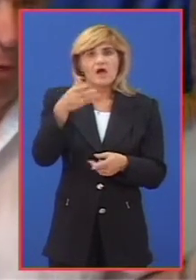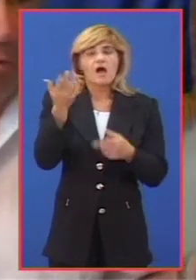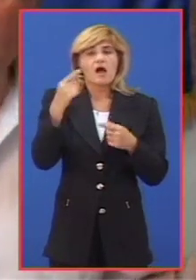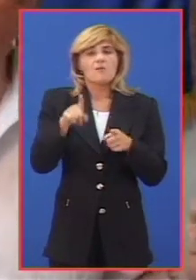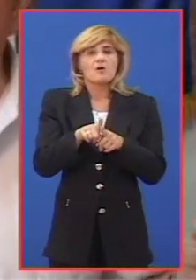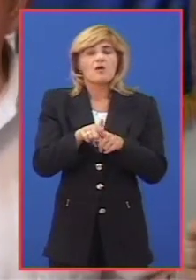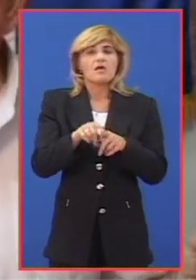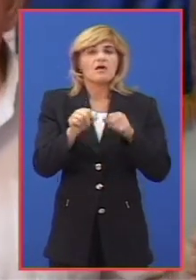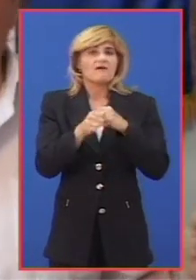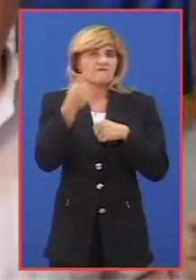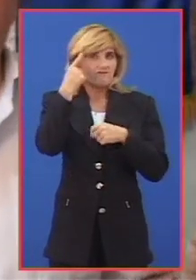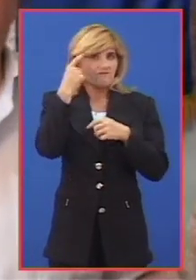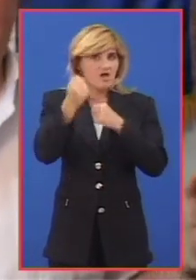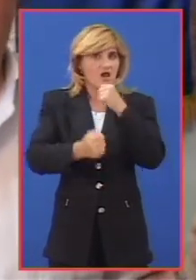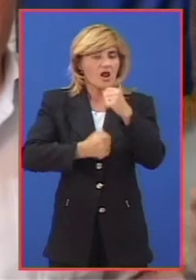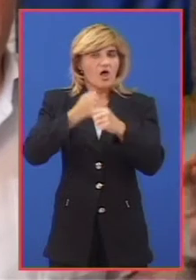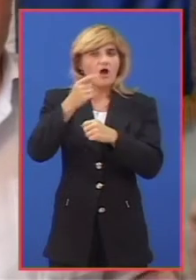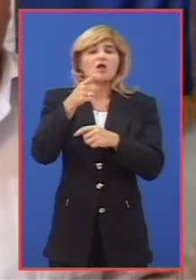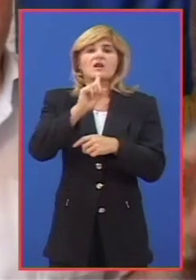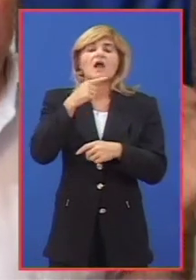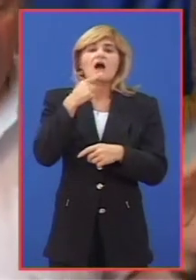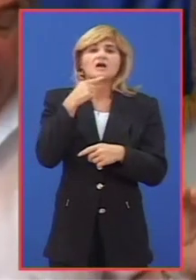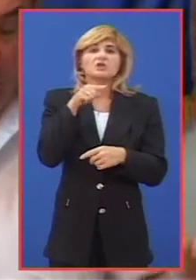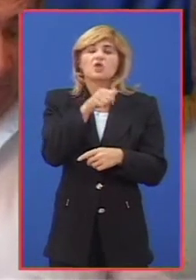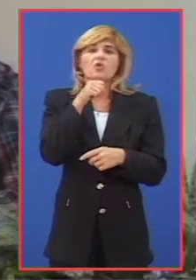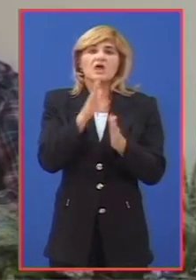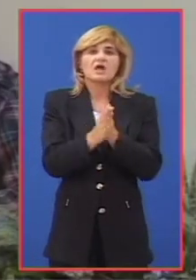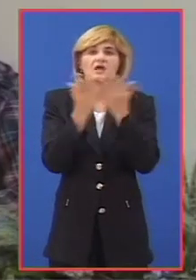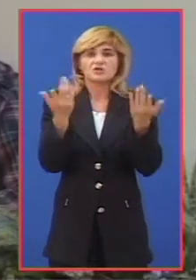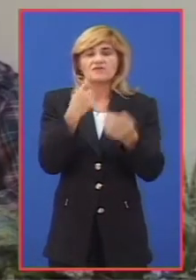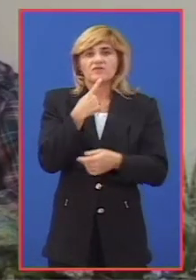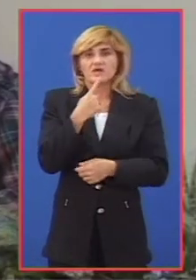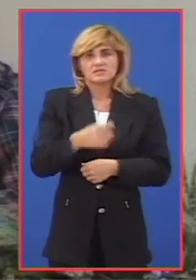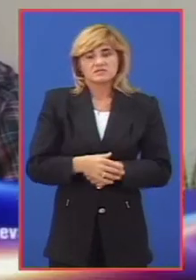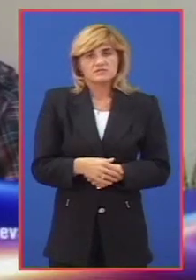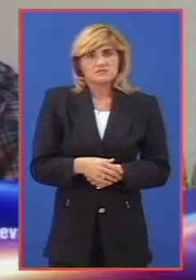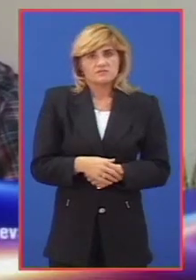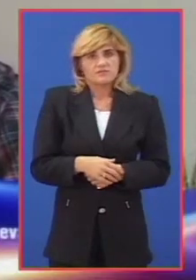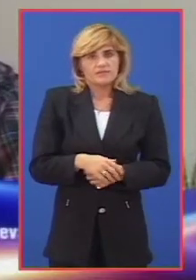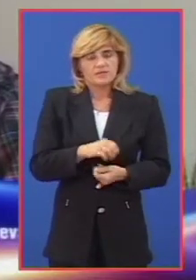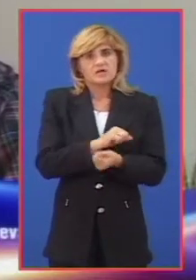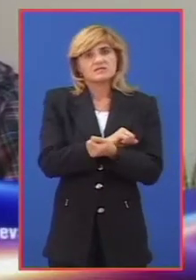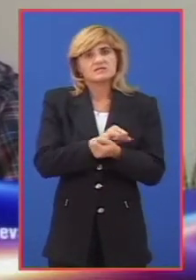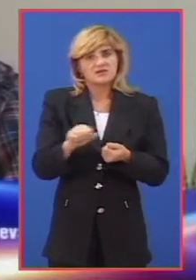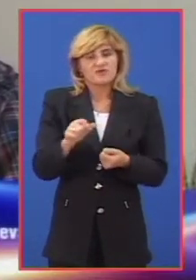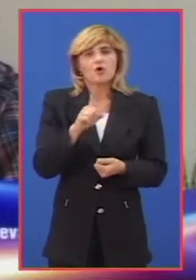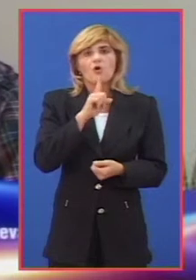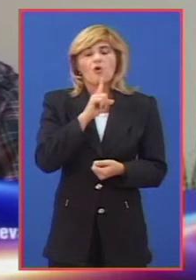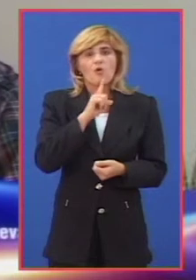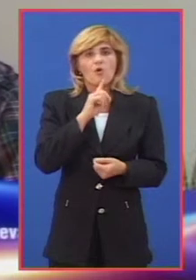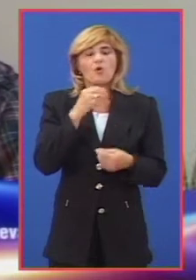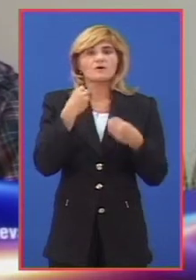kamali filolog, nije kazao da je dijelekt književni jezik. Svi oni koji osporavaju